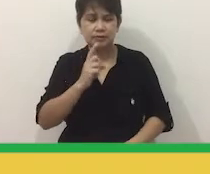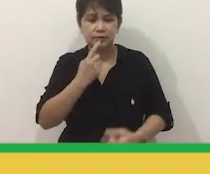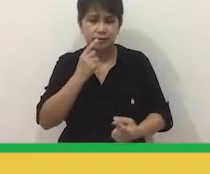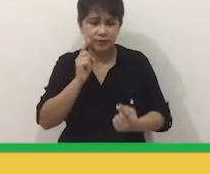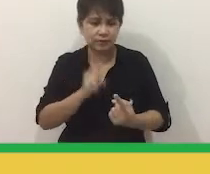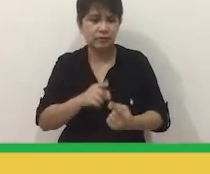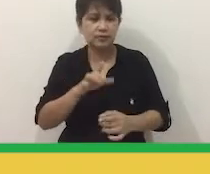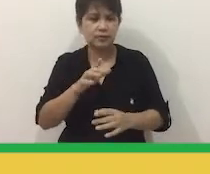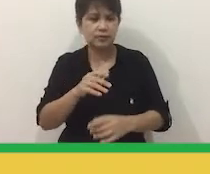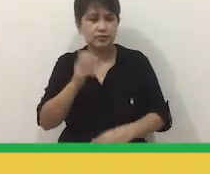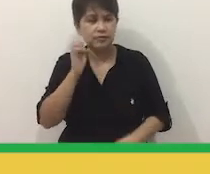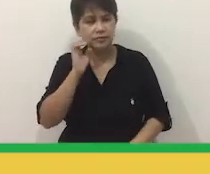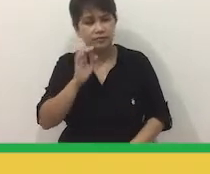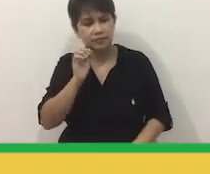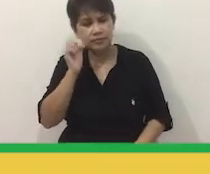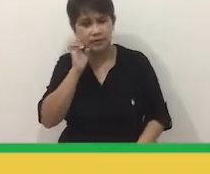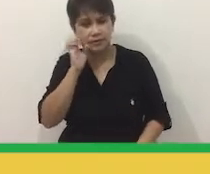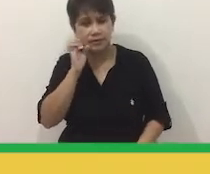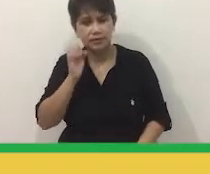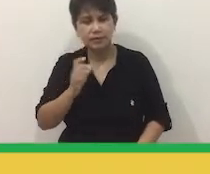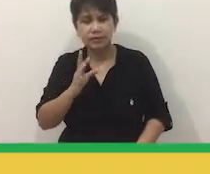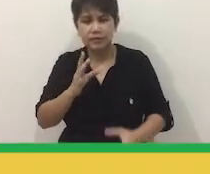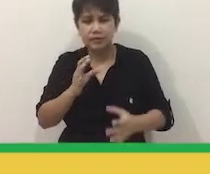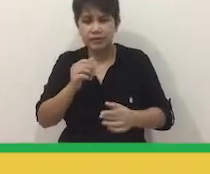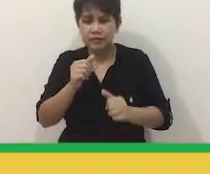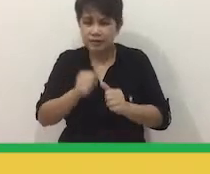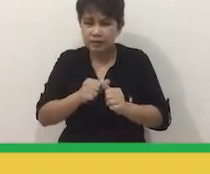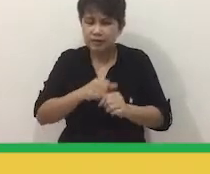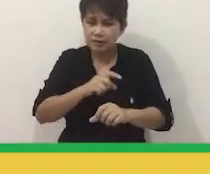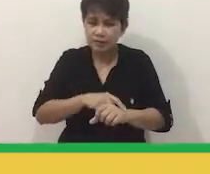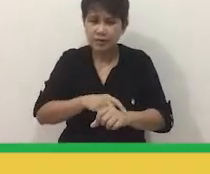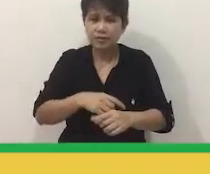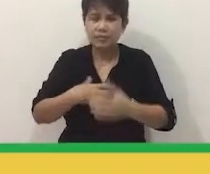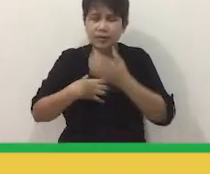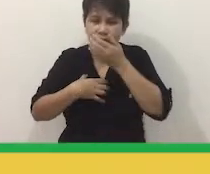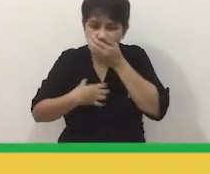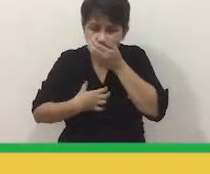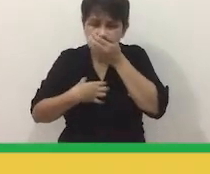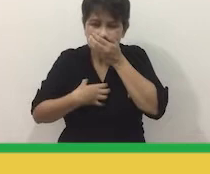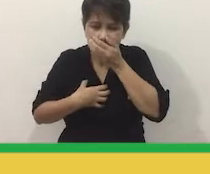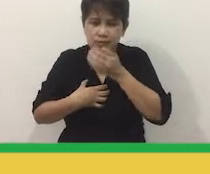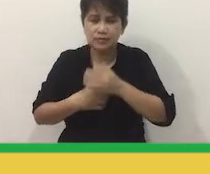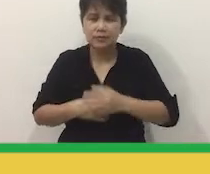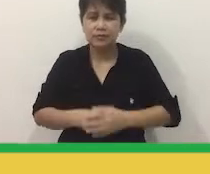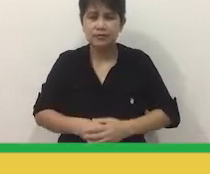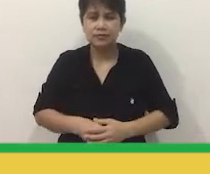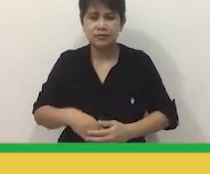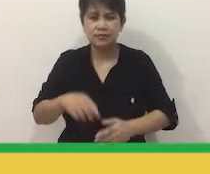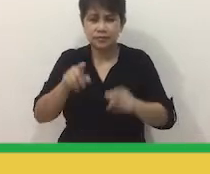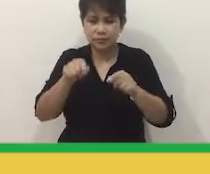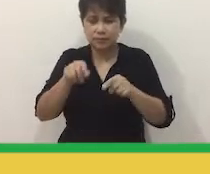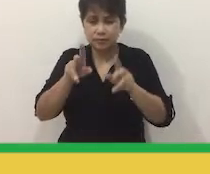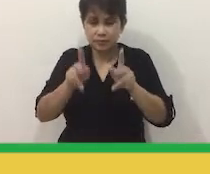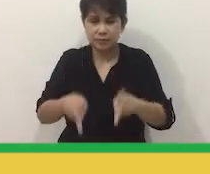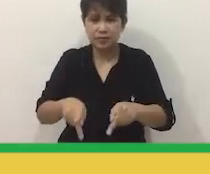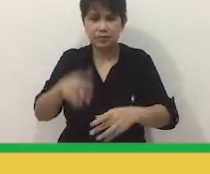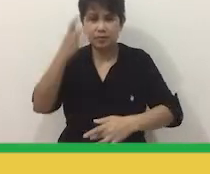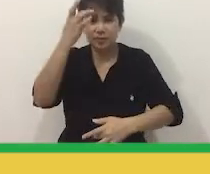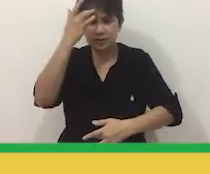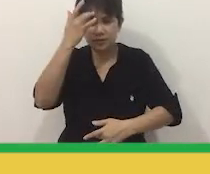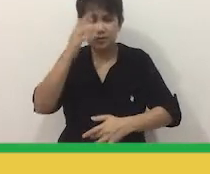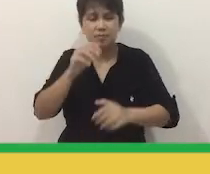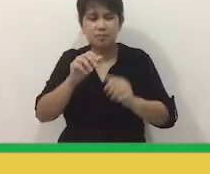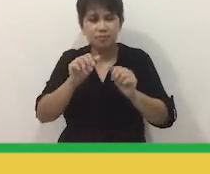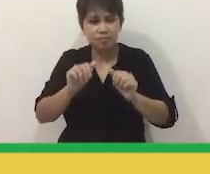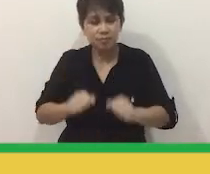Tuwing Uubo Ang taong May sakit Sumasama Ang virus Sa kanyang Ubo Na maaring Makahawa Sa taong